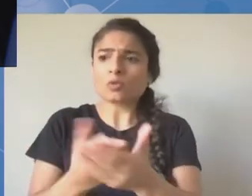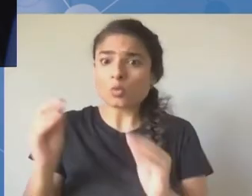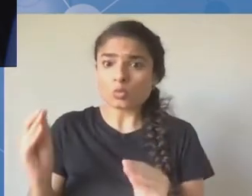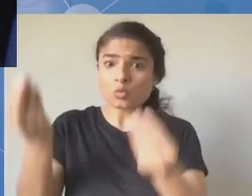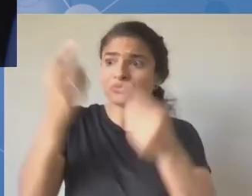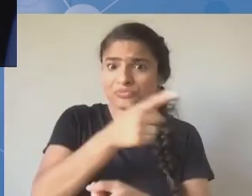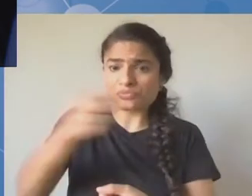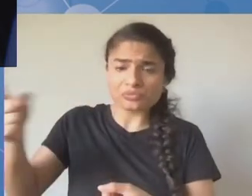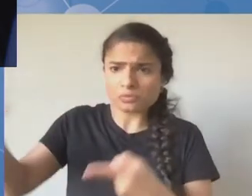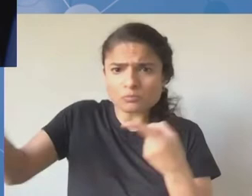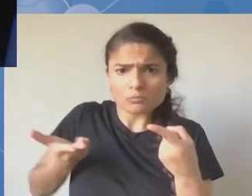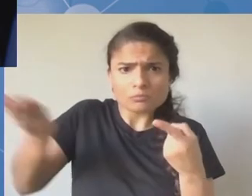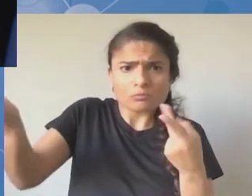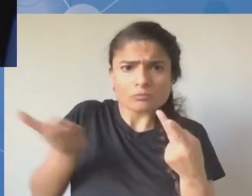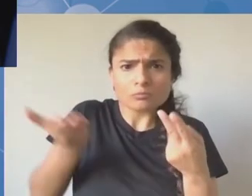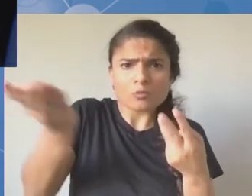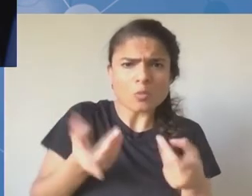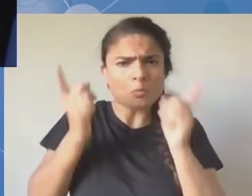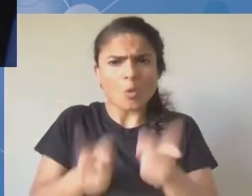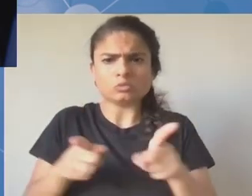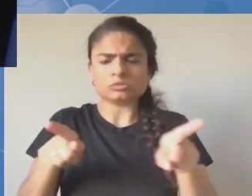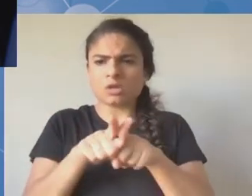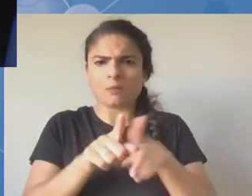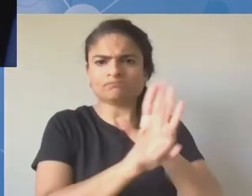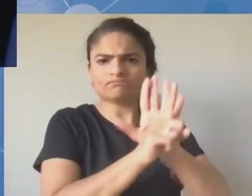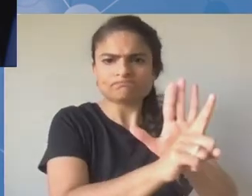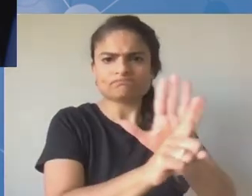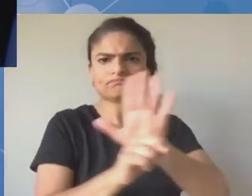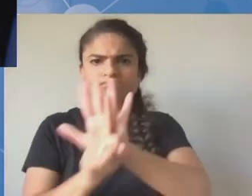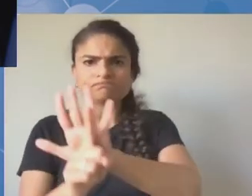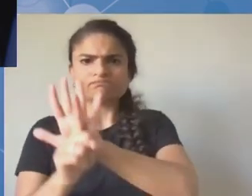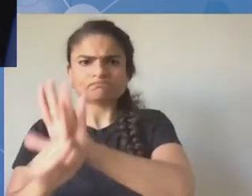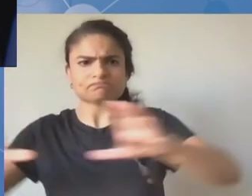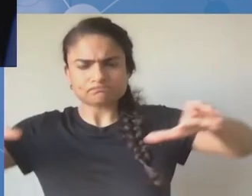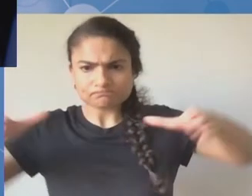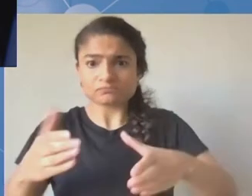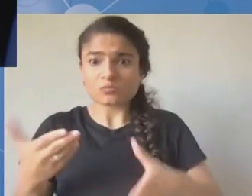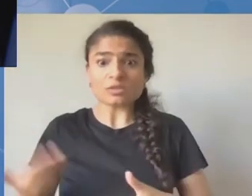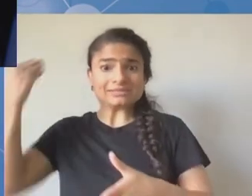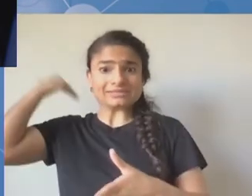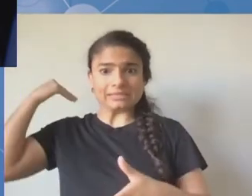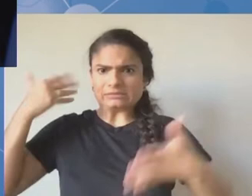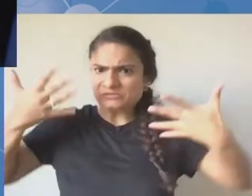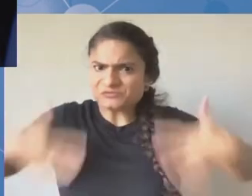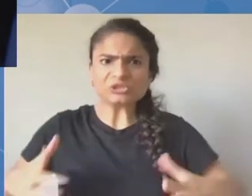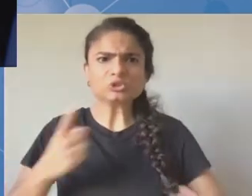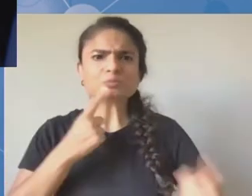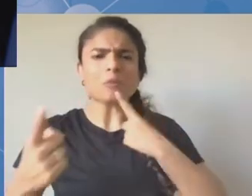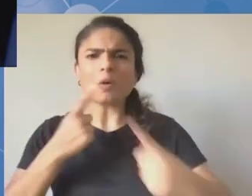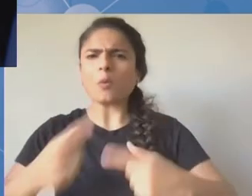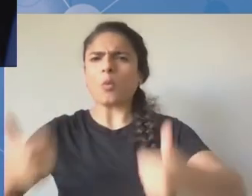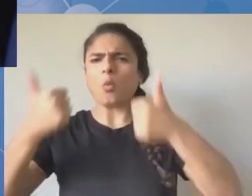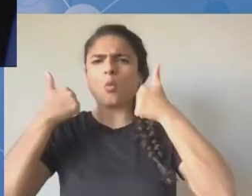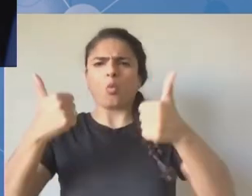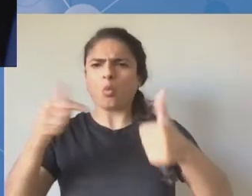odbyliśmy wczoraj. Była to sesja dotycząca nowych umiejętności cyfrowych. I tam, w tym